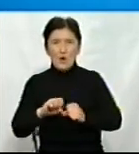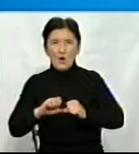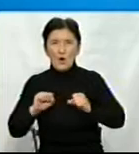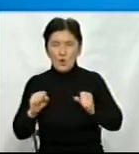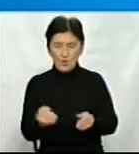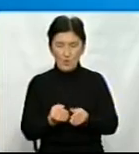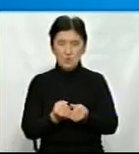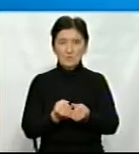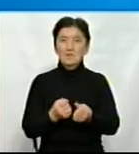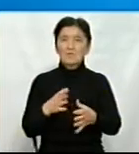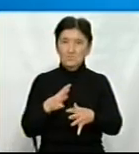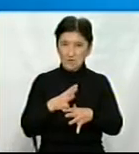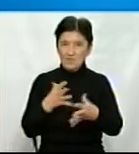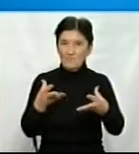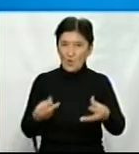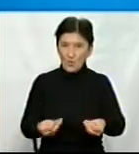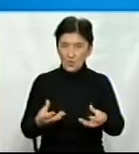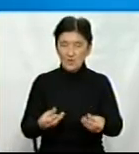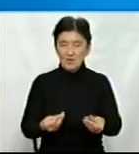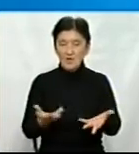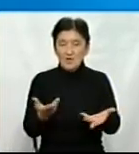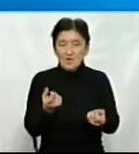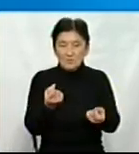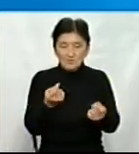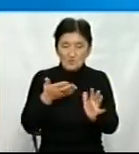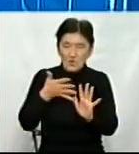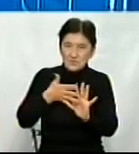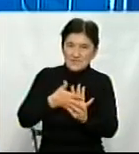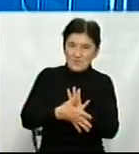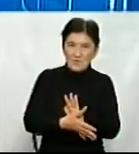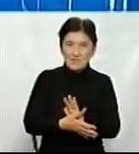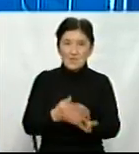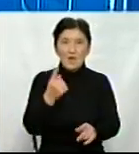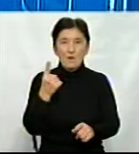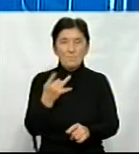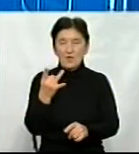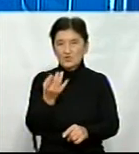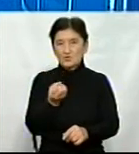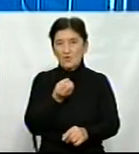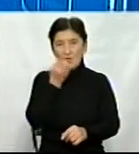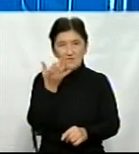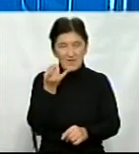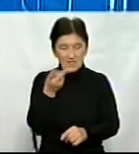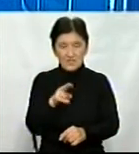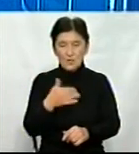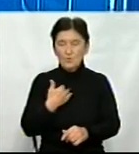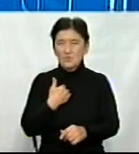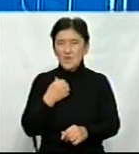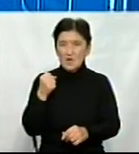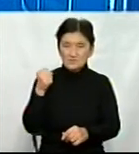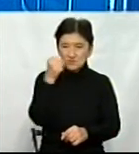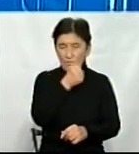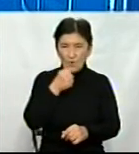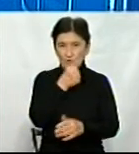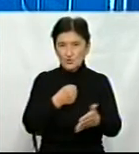травень витяг в деякій мірі озимину. Нагадаю, що першого квітня в нас рекордно морози були до мінус